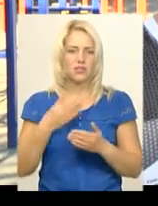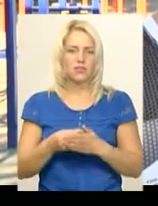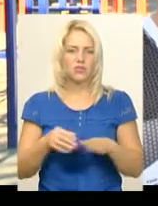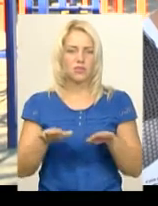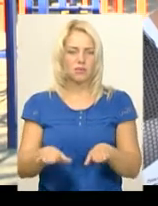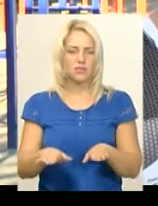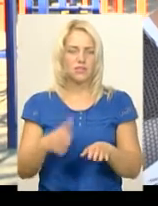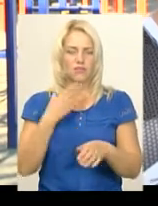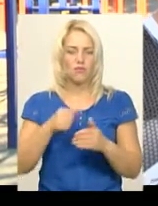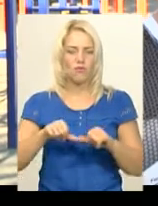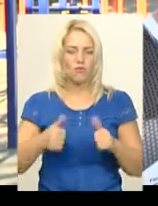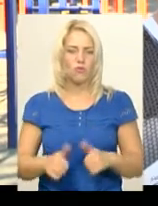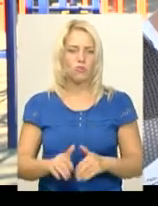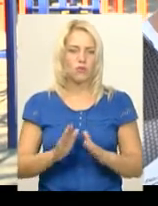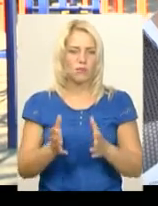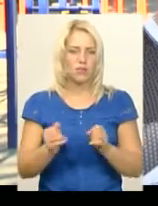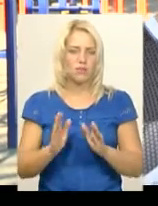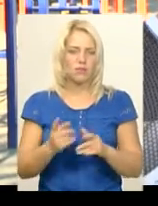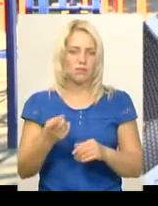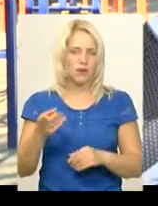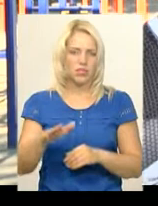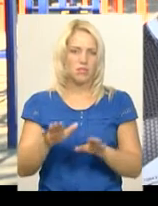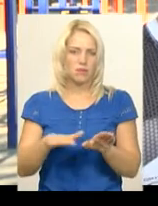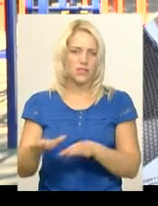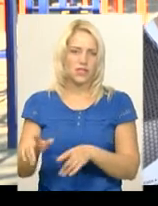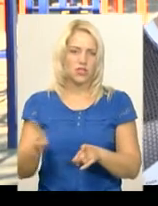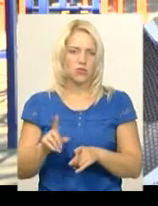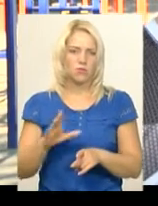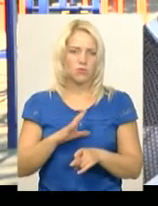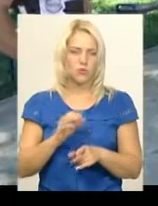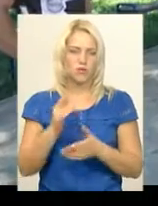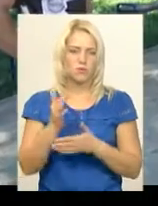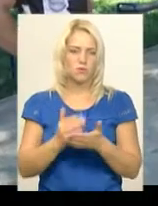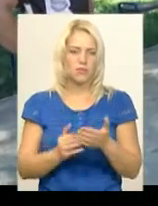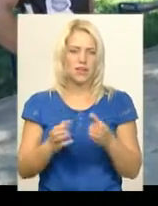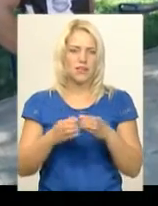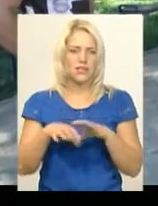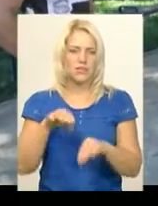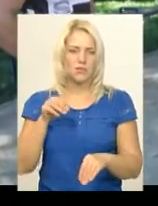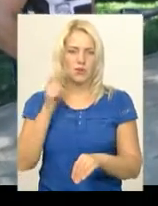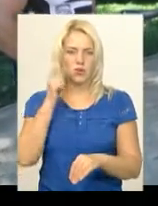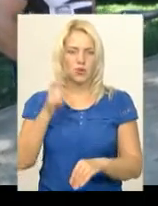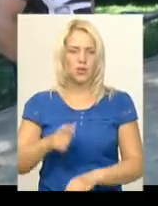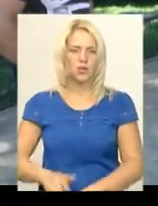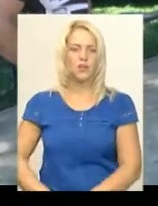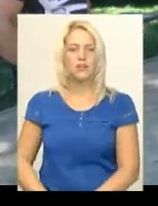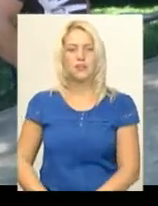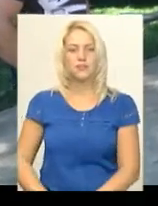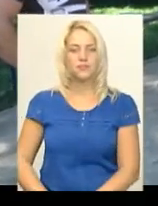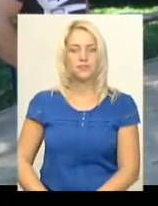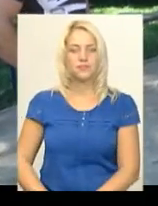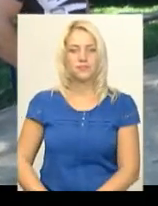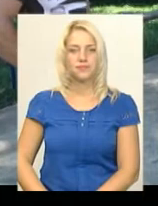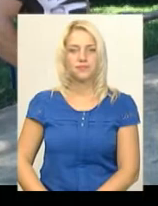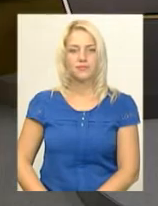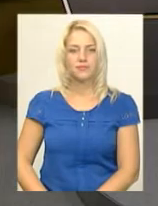форму, щоб тільки брати перші місця, щоб бути далі з першою збірною України. Ярослава Антошевська, Володимир Паламар – Новини, Поділля,